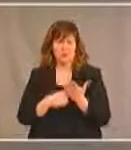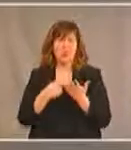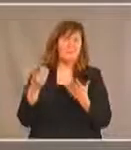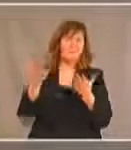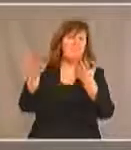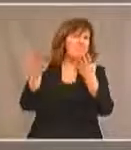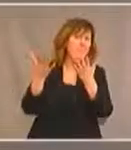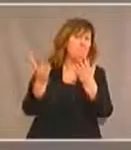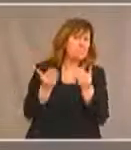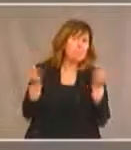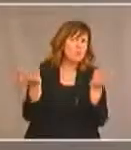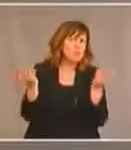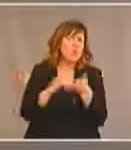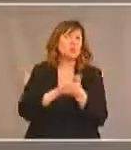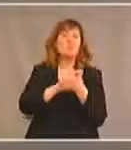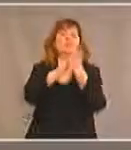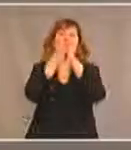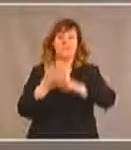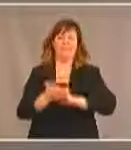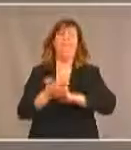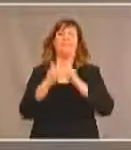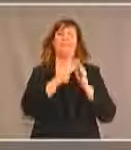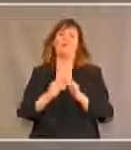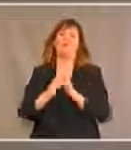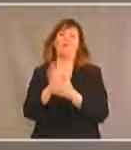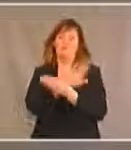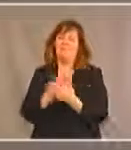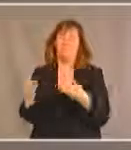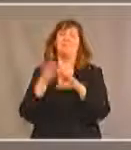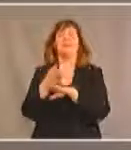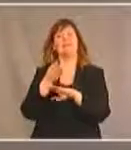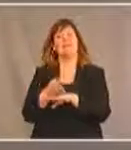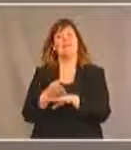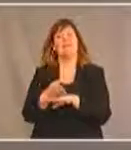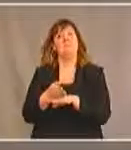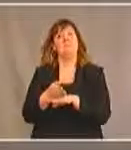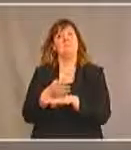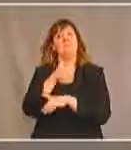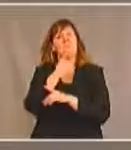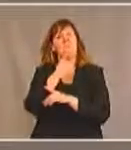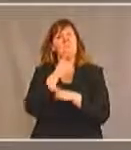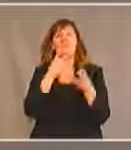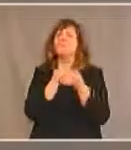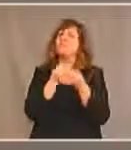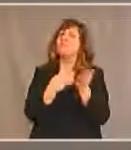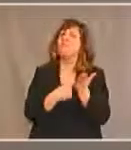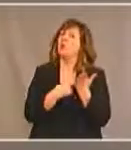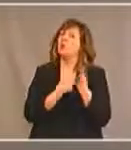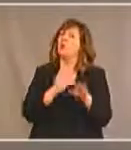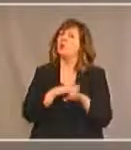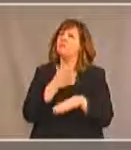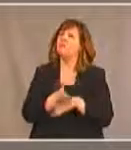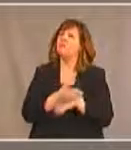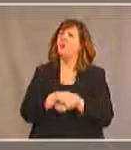pour devenir une communauté accessible. Il serait donc très important, je pense, pour ce